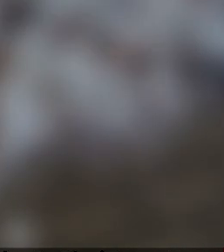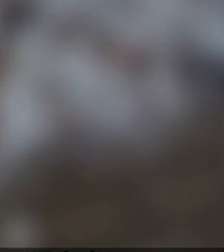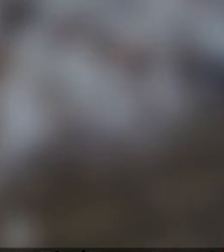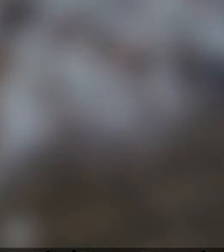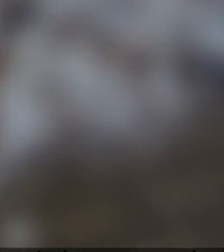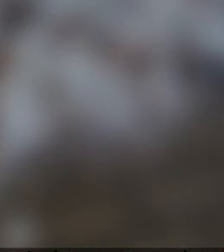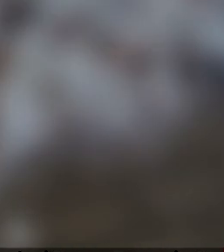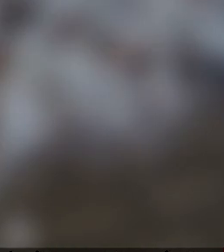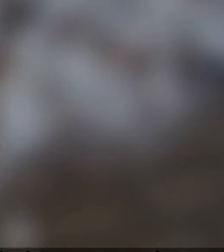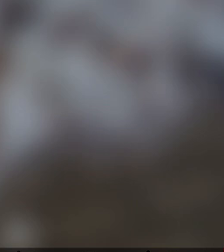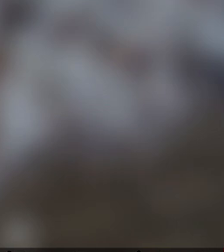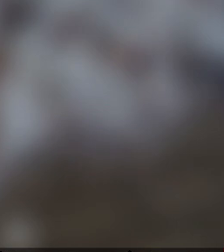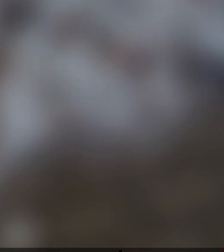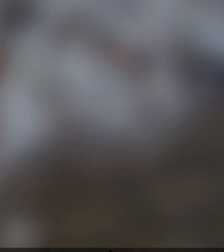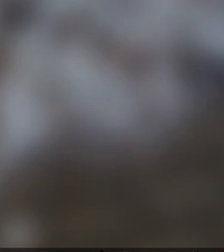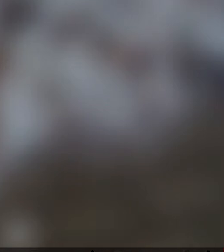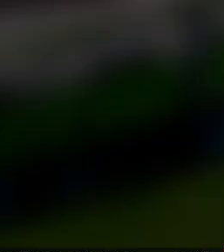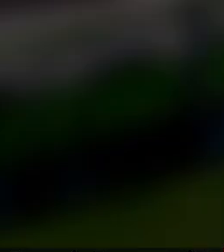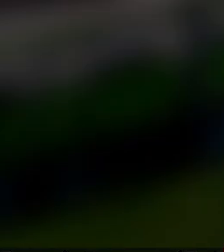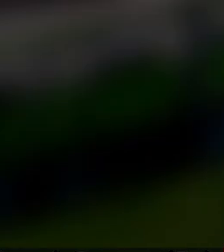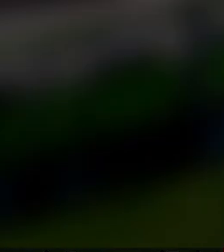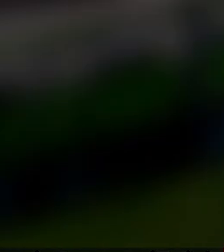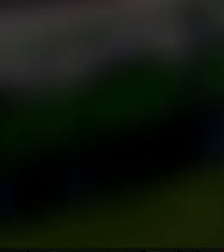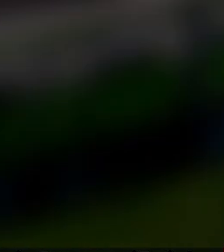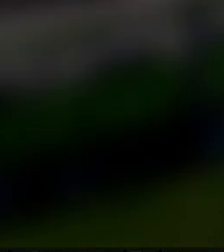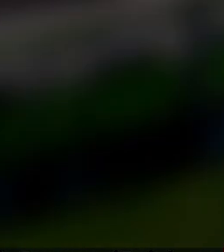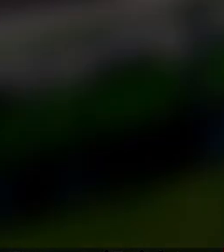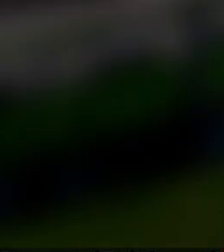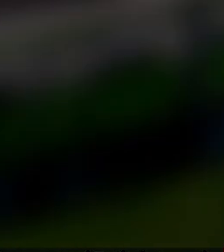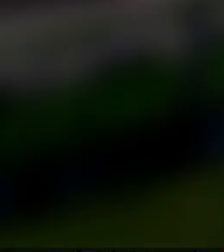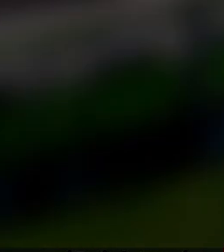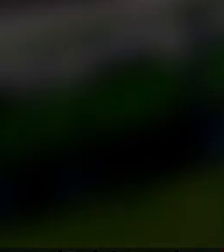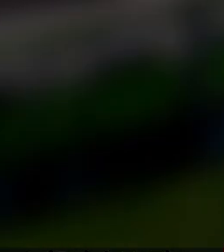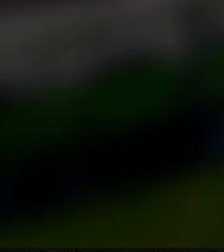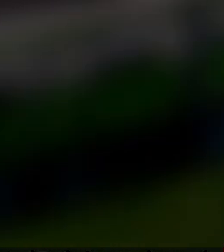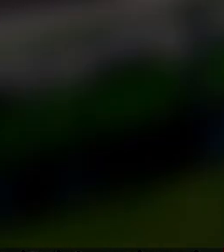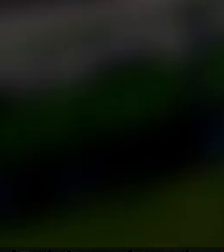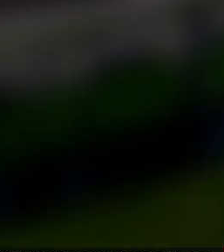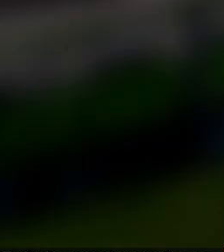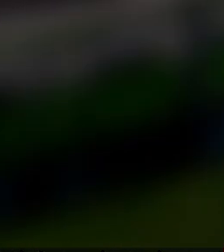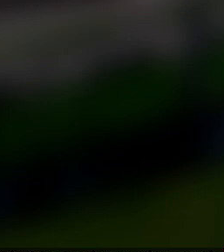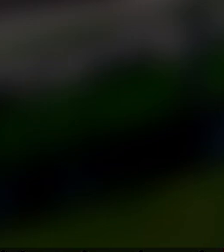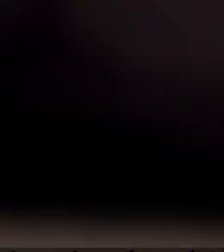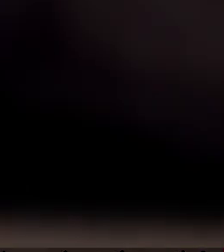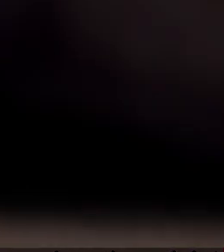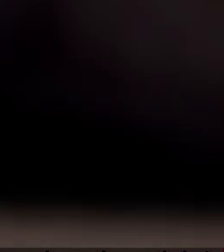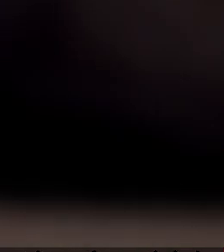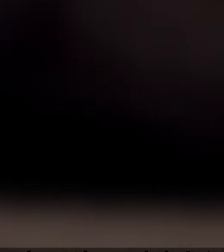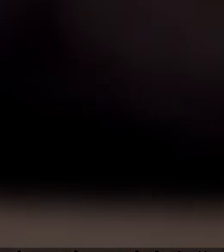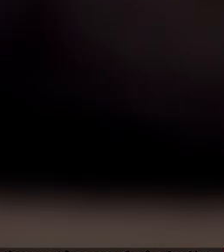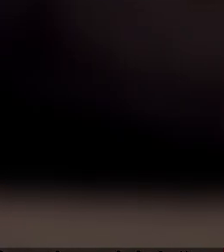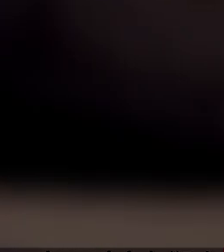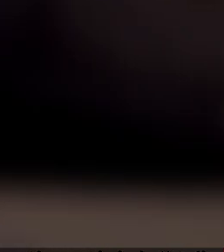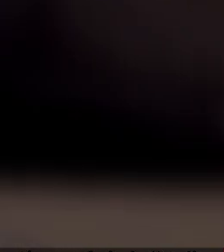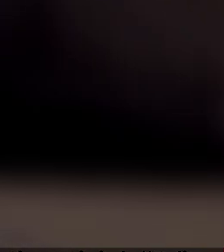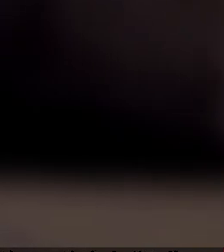Latvijas dzelzceļš vai Daugavpils lokomotīvju remonta rūpnīca. Pareizā atbildi ir Latgales lielākā medicīnas iestāde